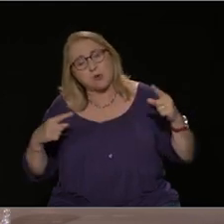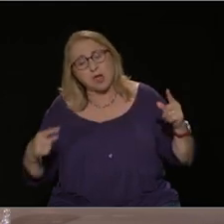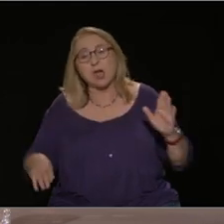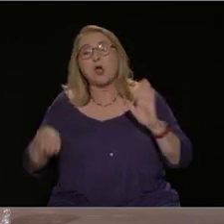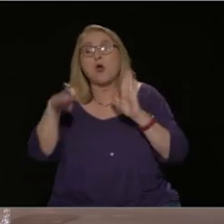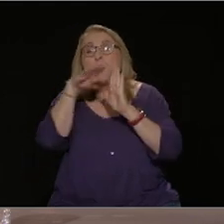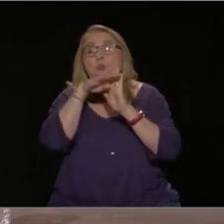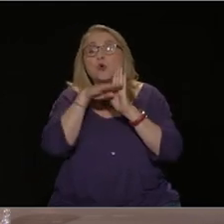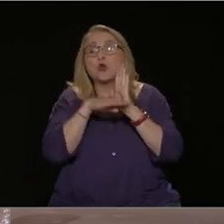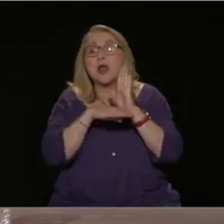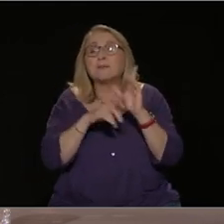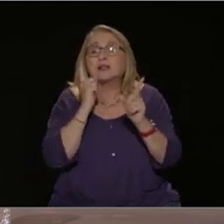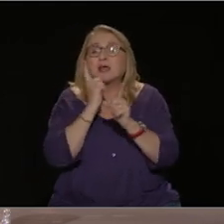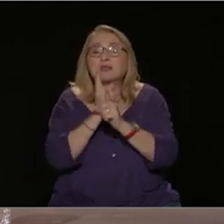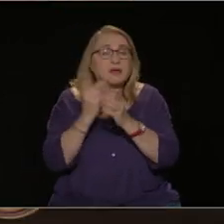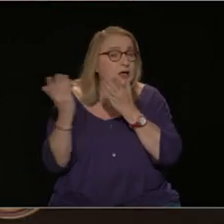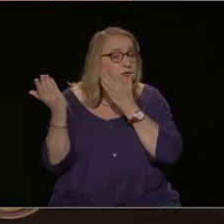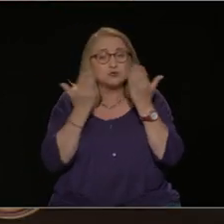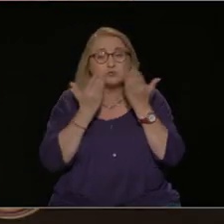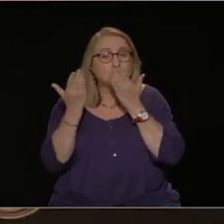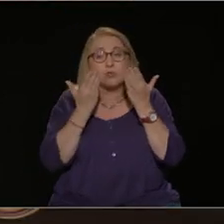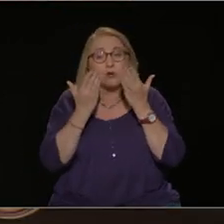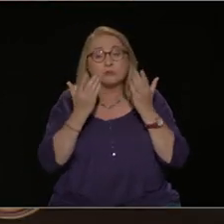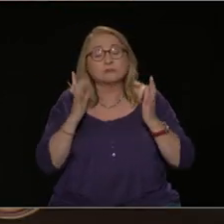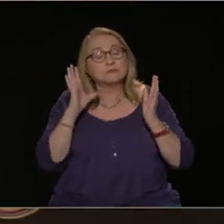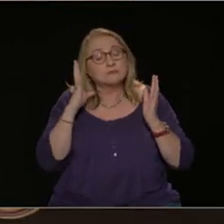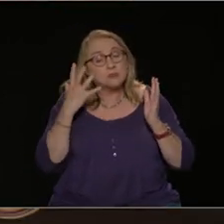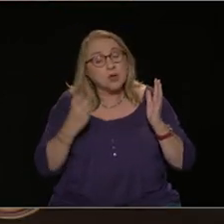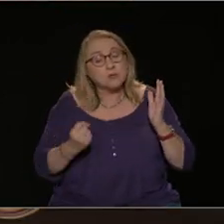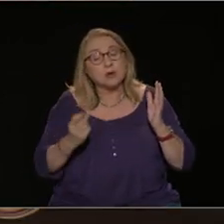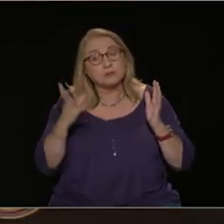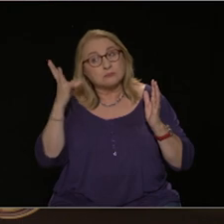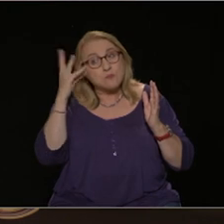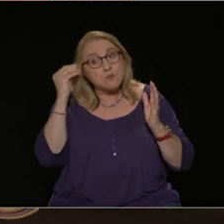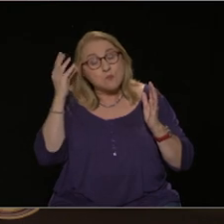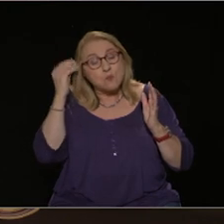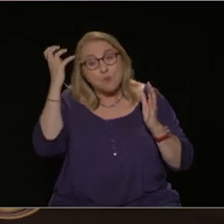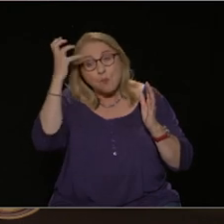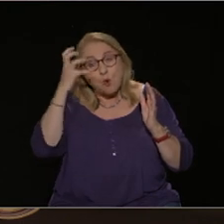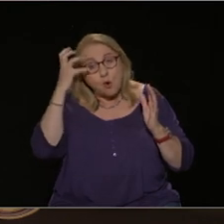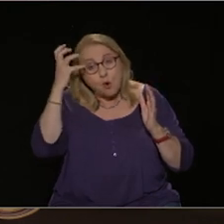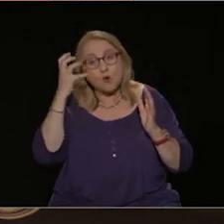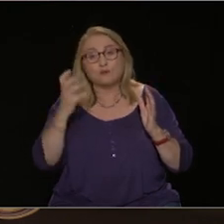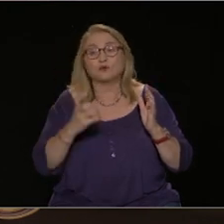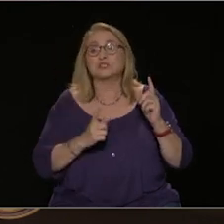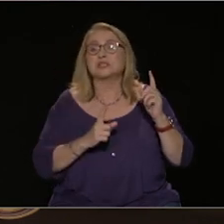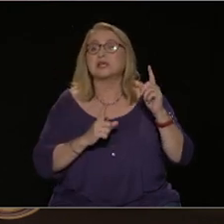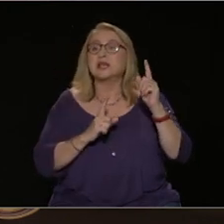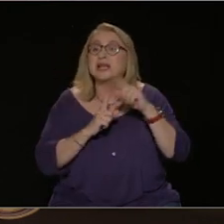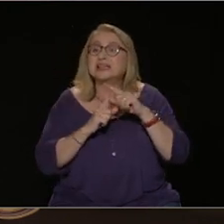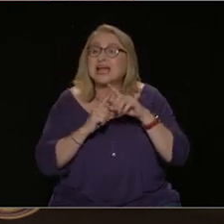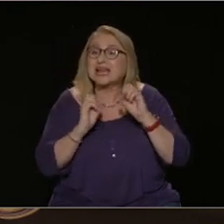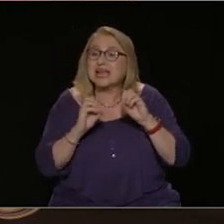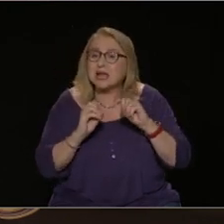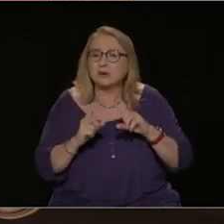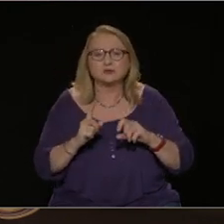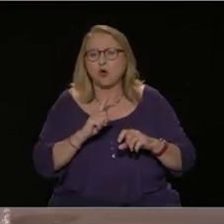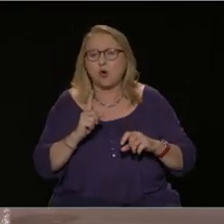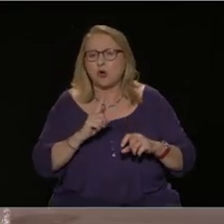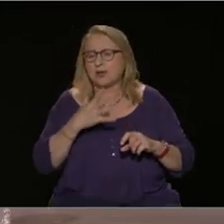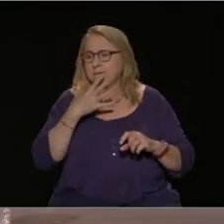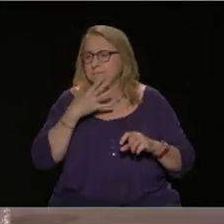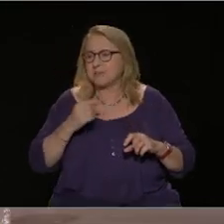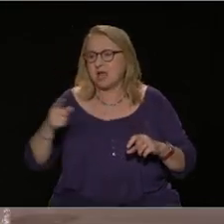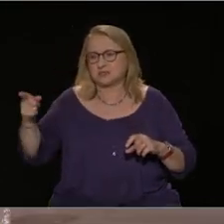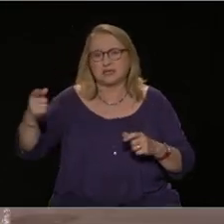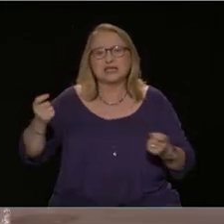κριτήρια τη μόρφωση και την τεχνική εκπαίδευση των παιδιών και όχι να τους χρησιμοποιούν δωρεάν σαν δυναμικό οι